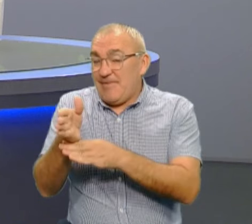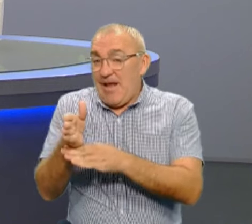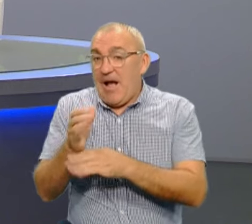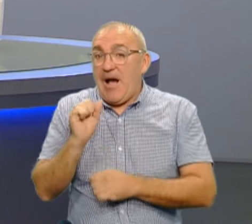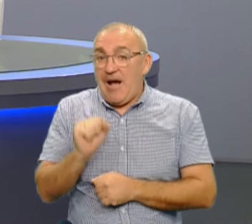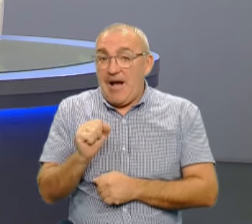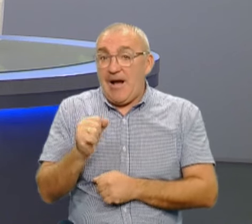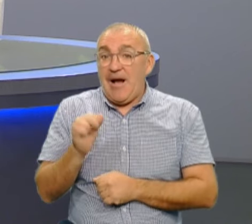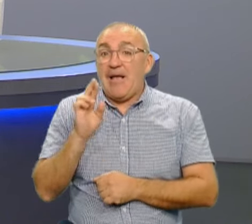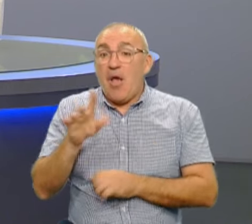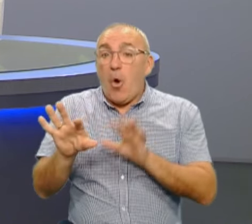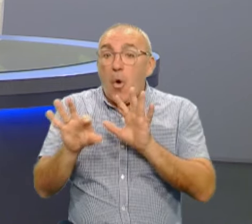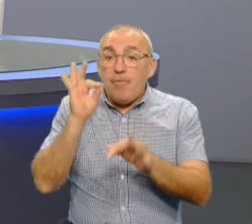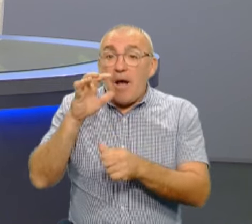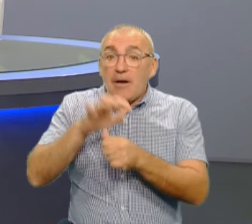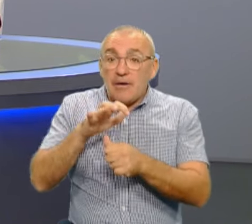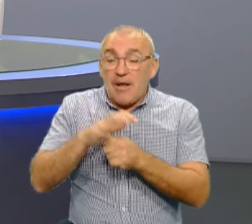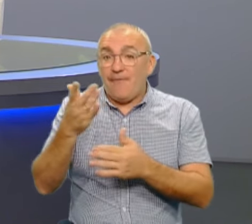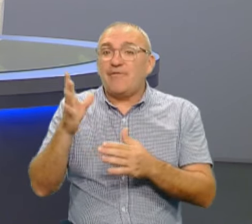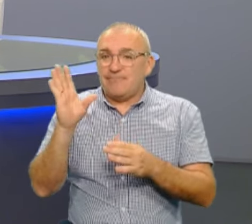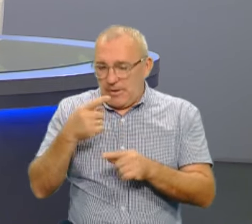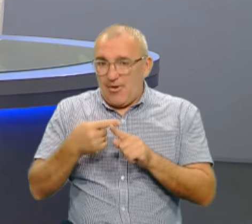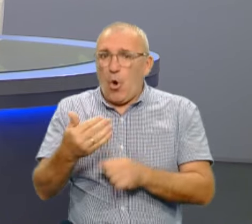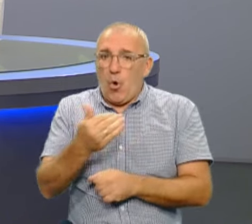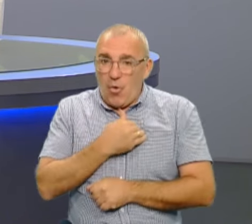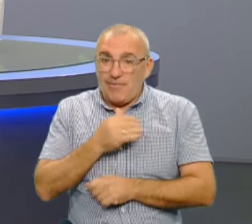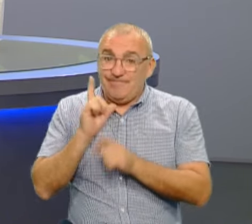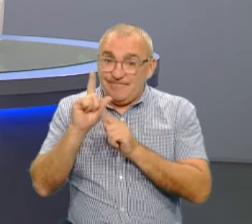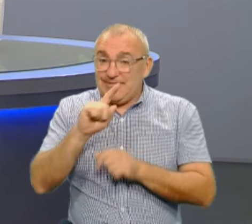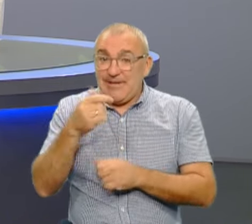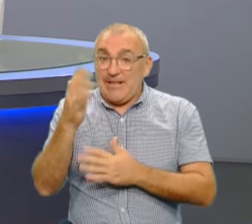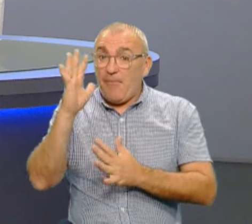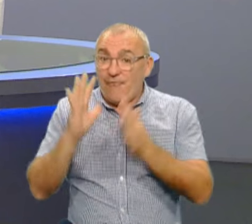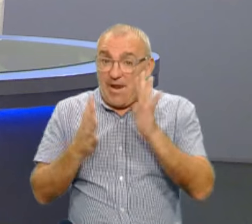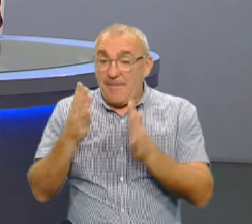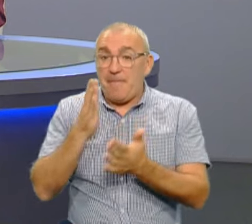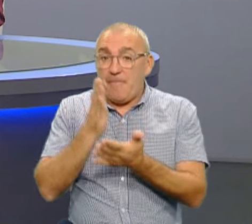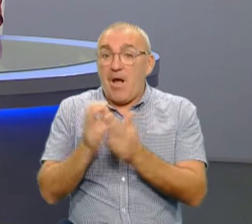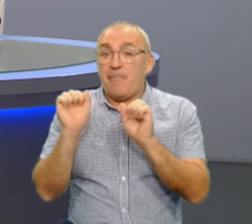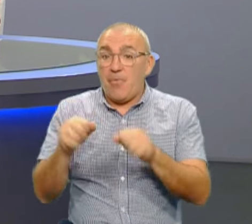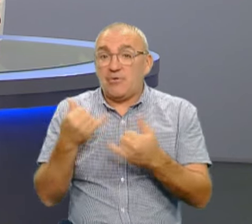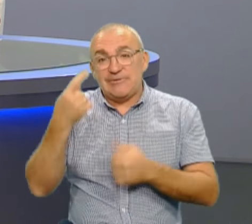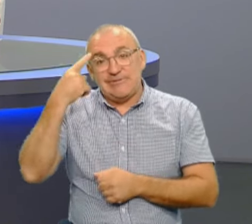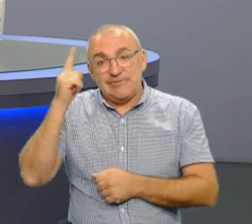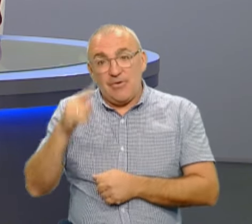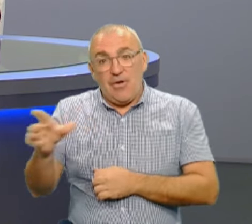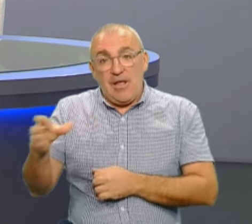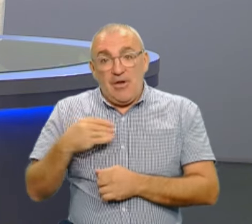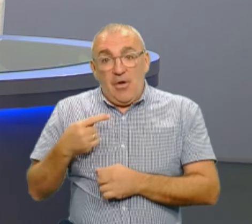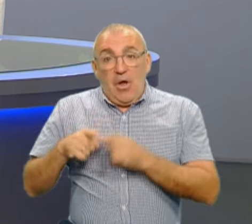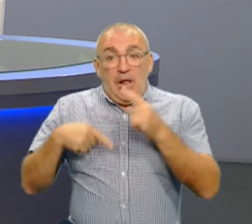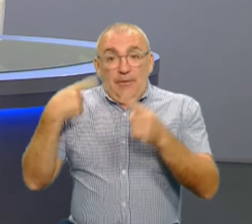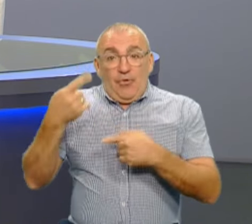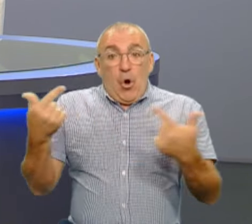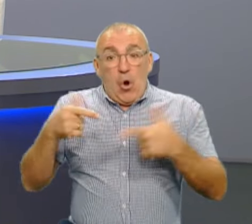Як обирати гриби, якщо ви все-таки хочете піти за ними в ліс? Ми маємо можливість зараз дізнатися у нашого наступного гостя,